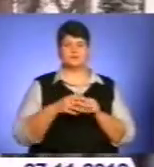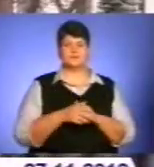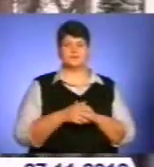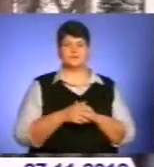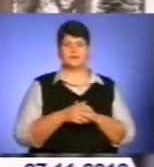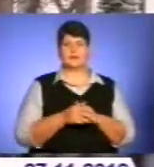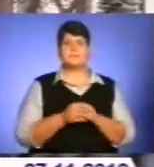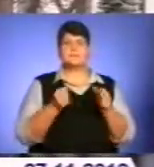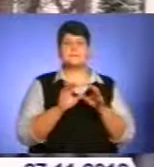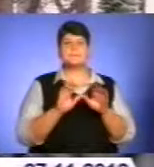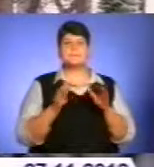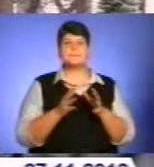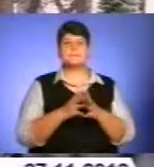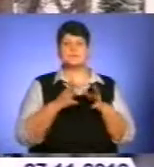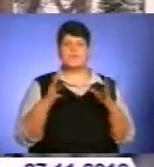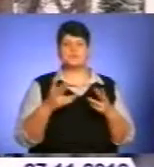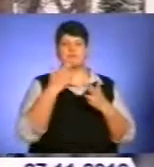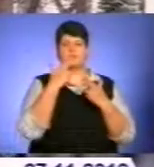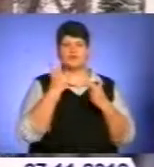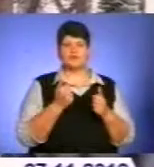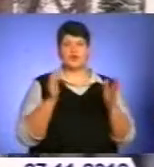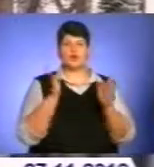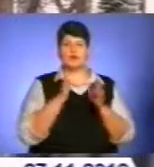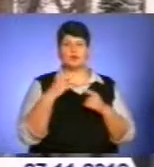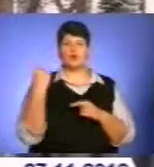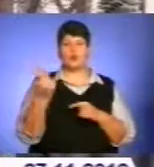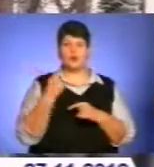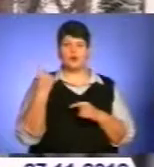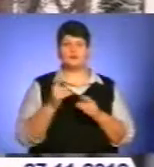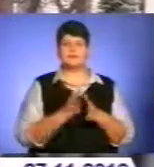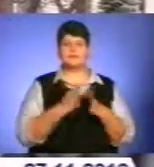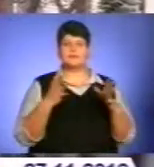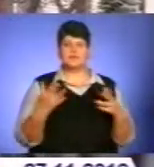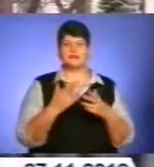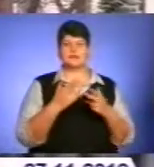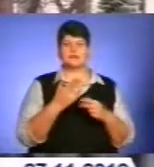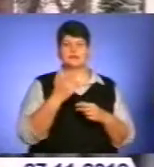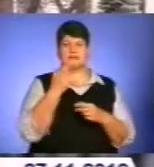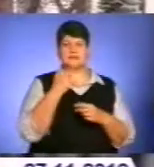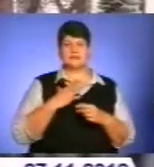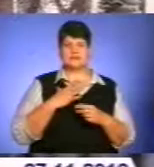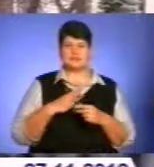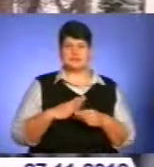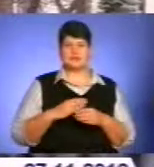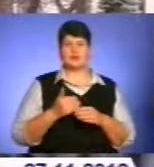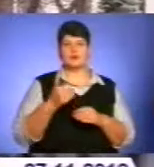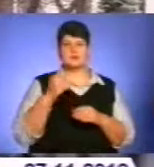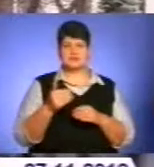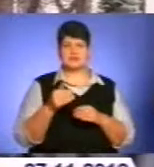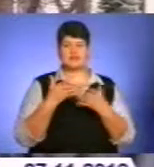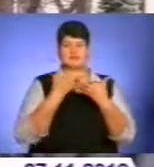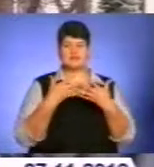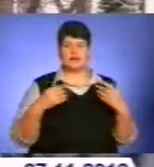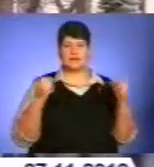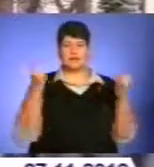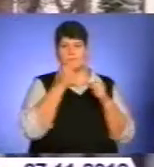Більш пристосований до клімату області, більш, може, стійкий до пізніх весняних заморозків,